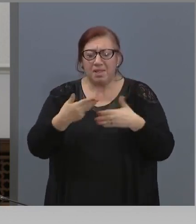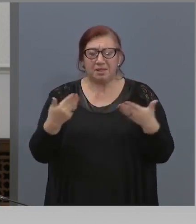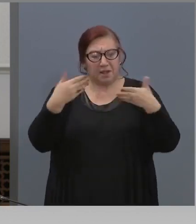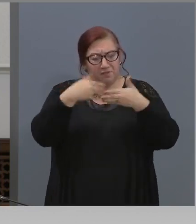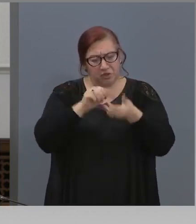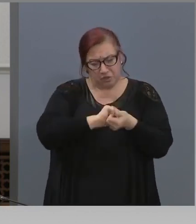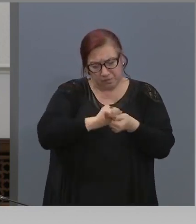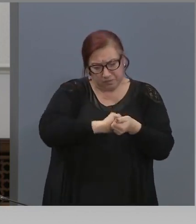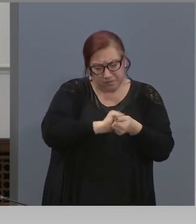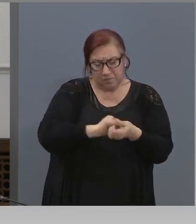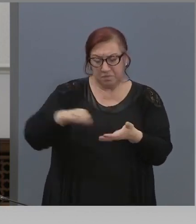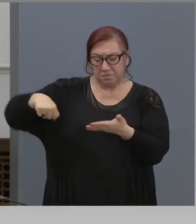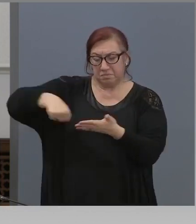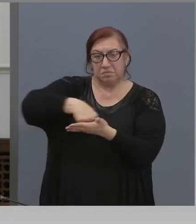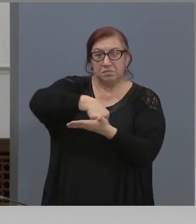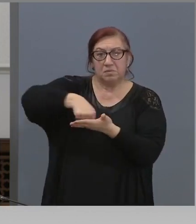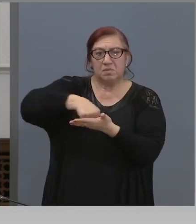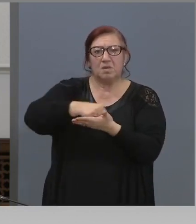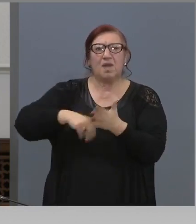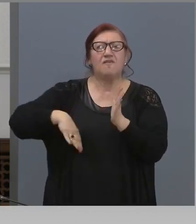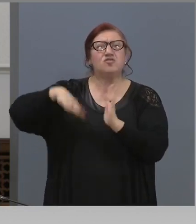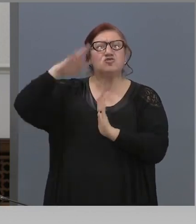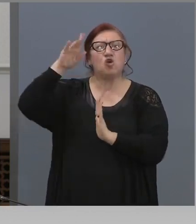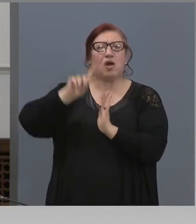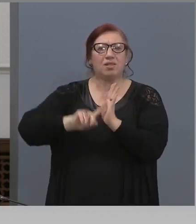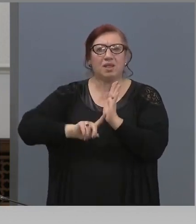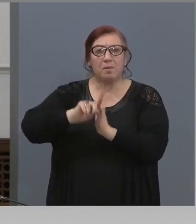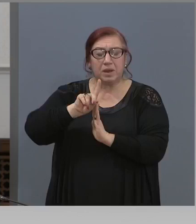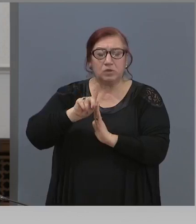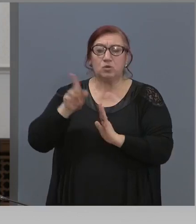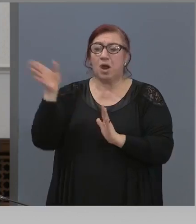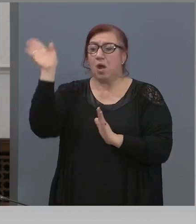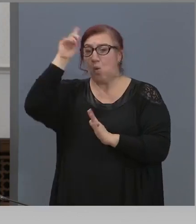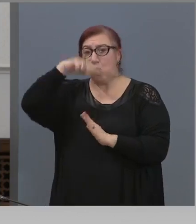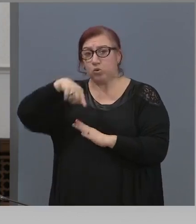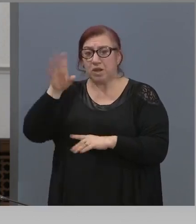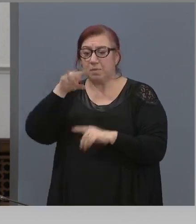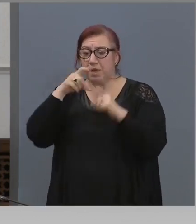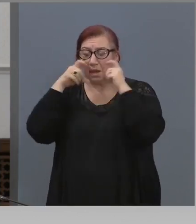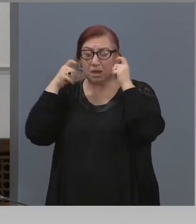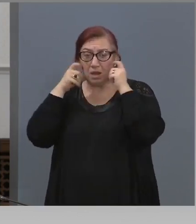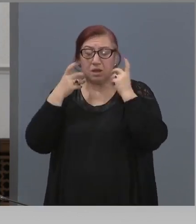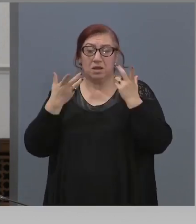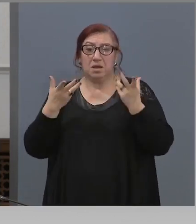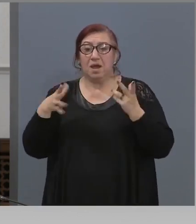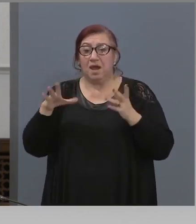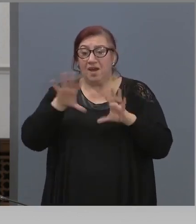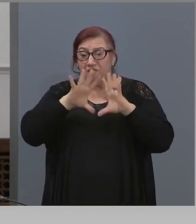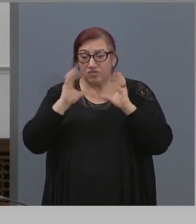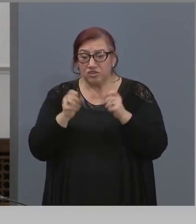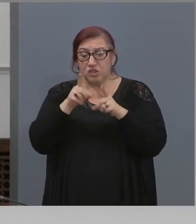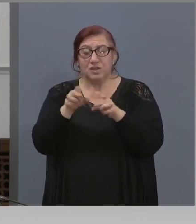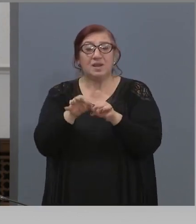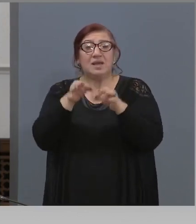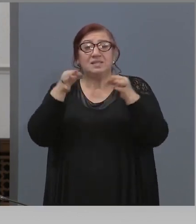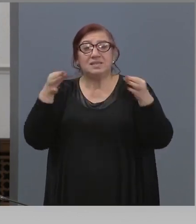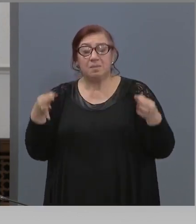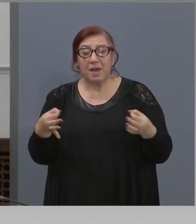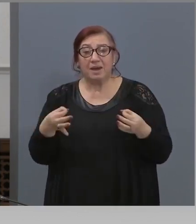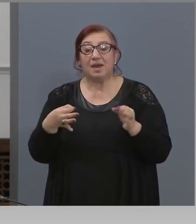изпират, да се изглаждат на висока температура с ютията и да се ползват многократно. Всички тези мерки в комплекс